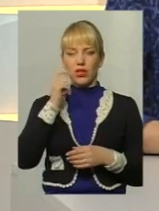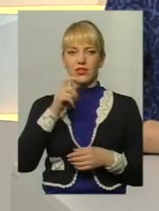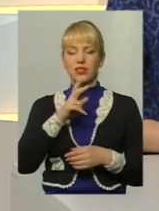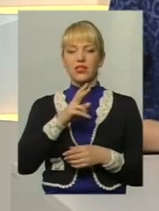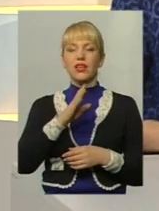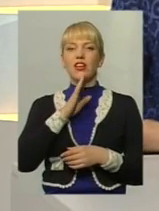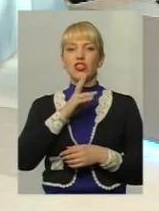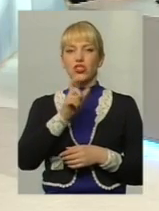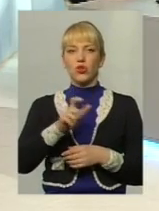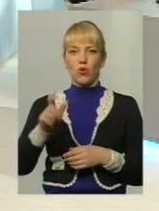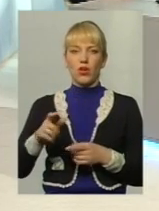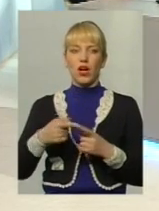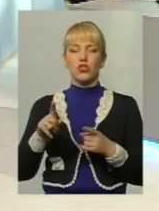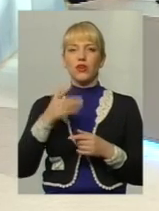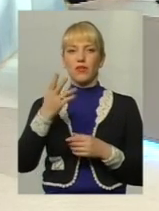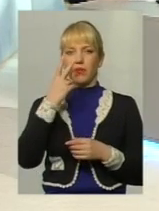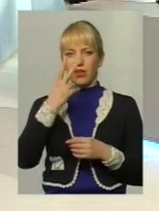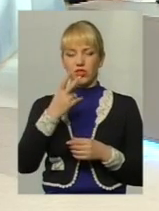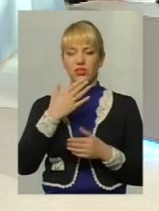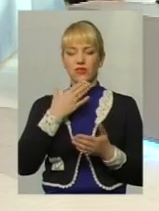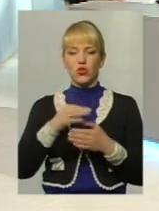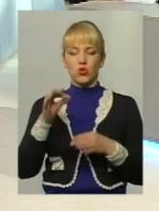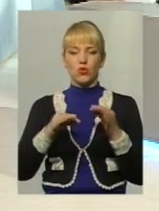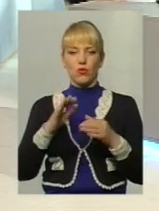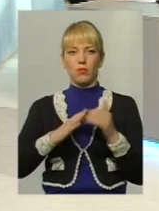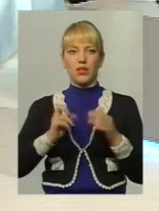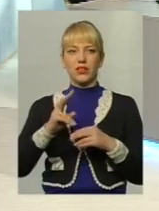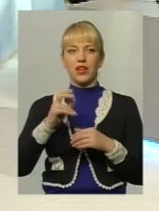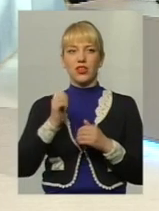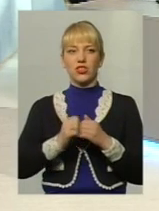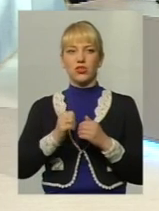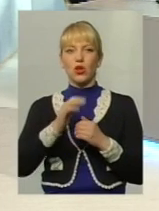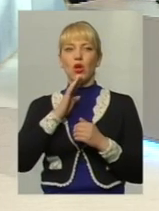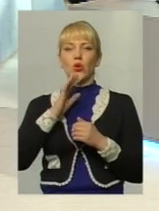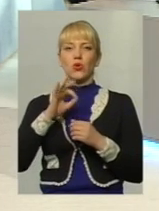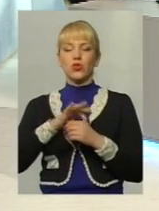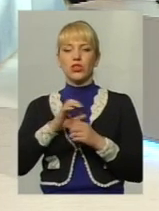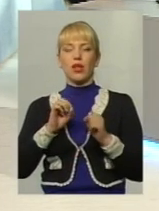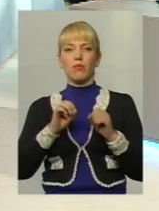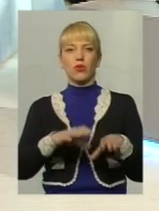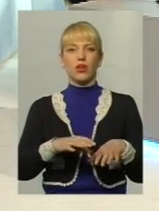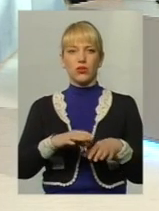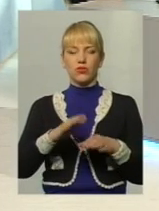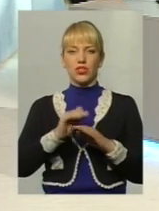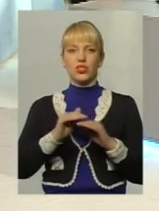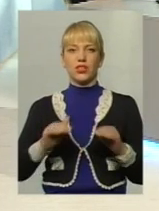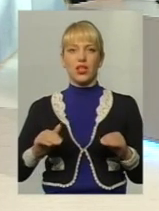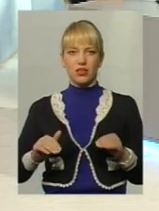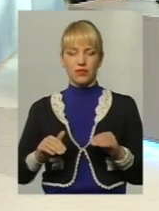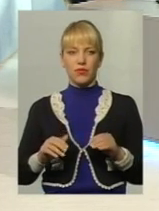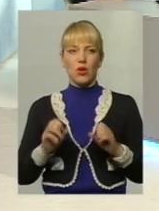бачите ви з своєї судової практики? Як часто дружина, покинувши дітей,